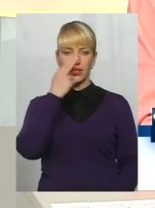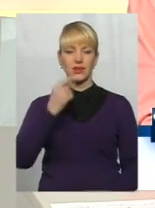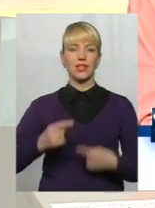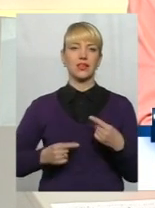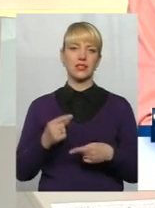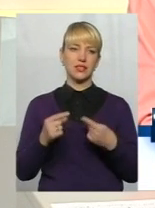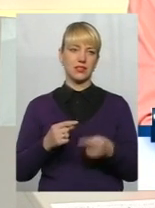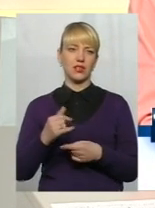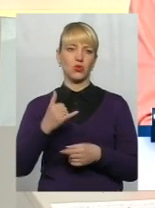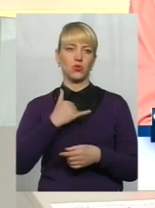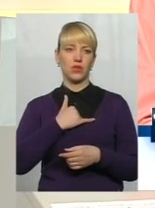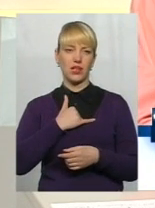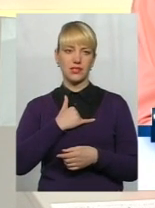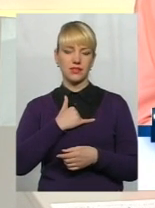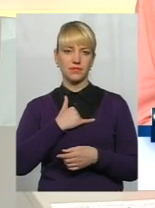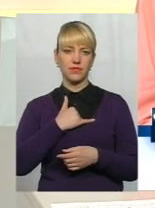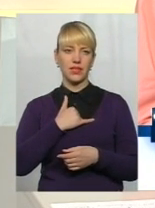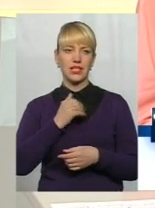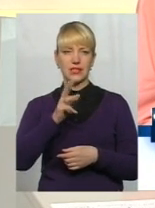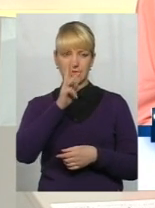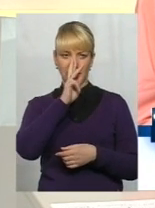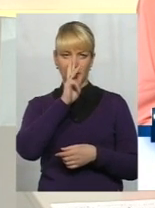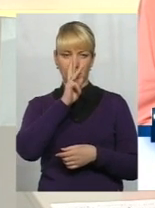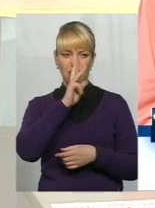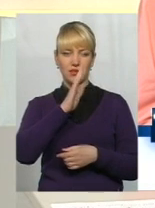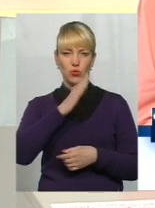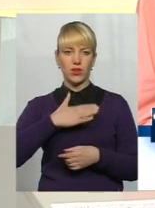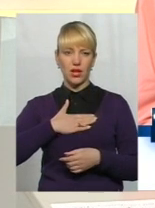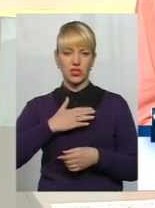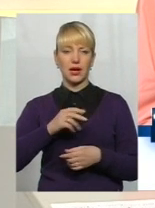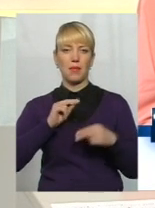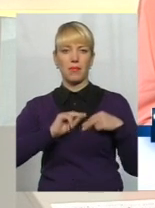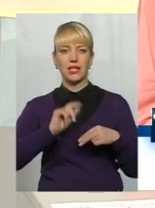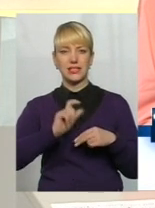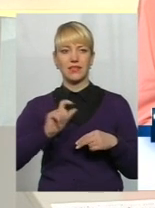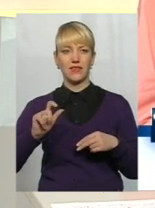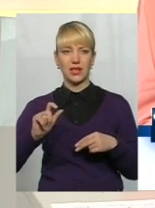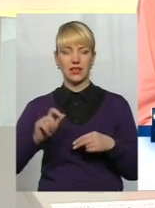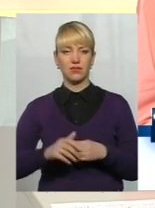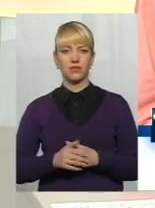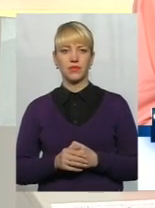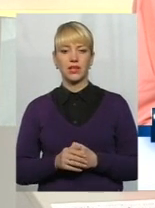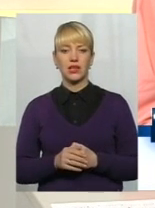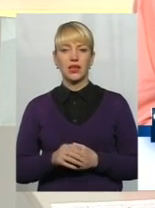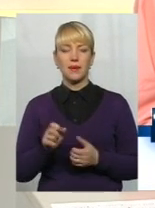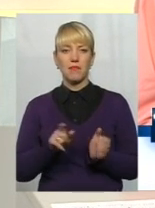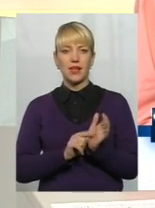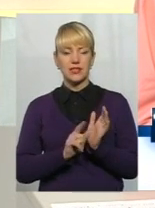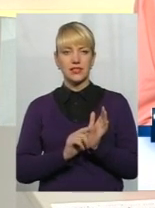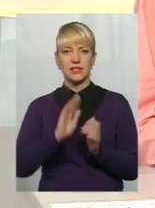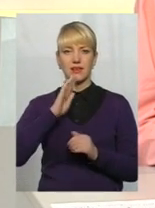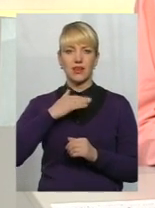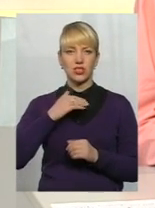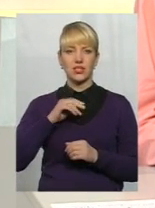в нас зарплати наших працівників і, відповідно, пенсії наших